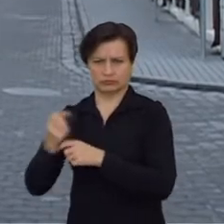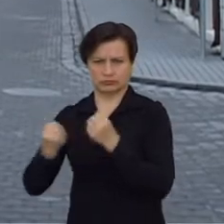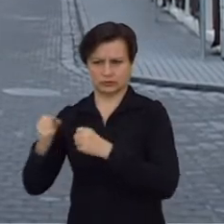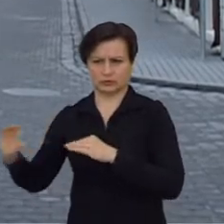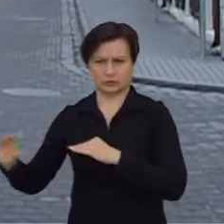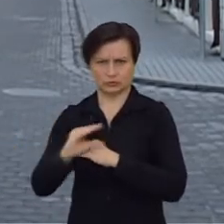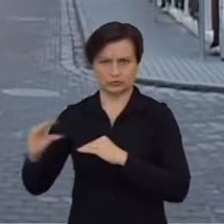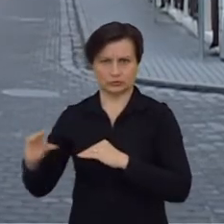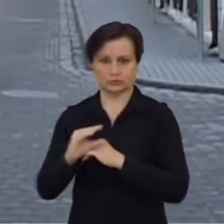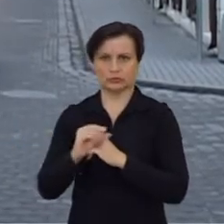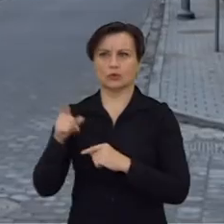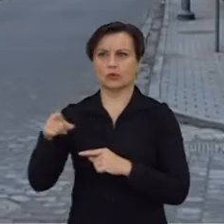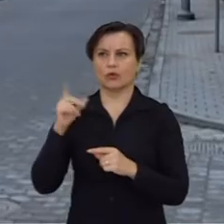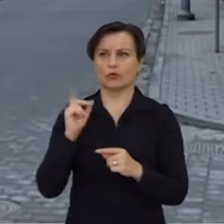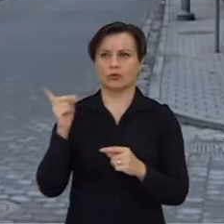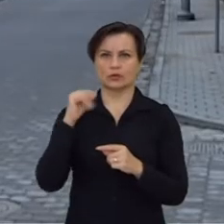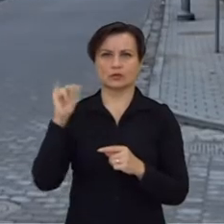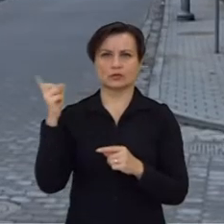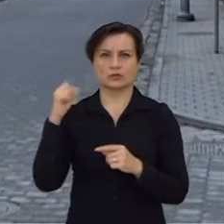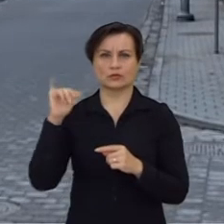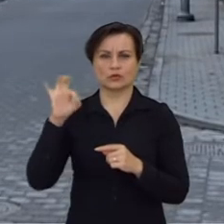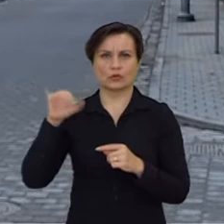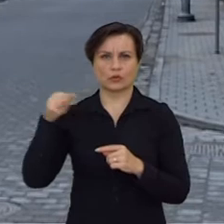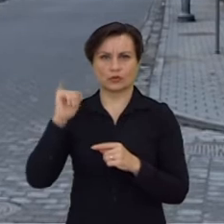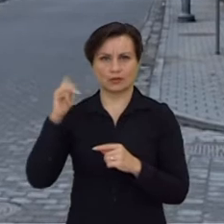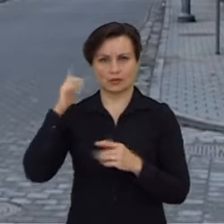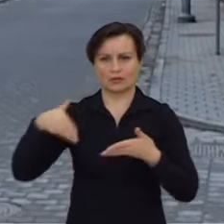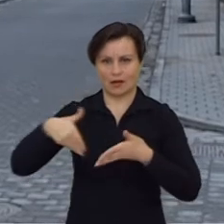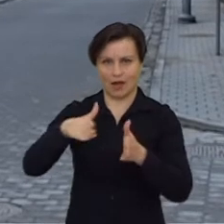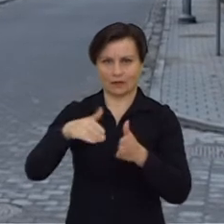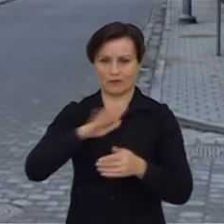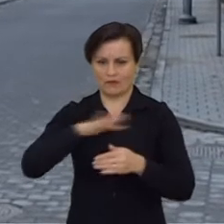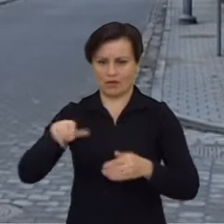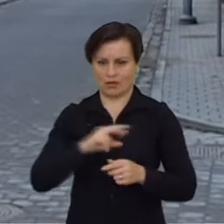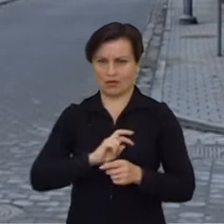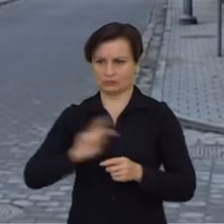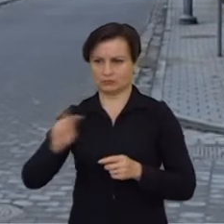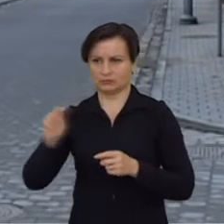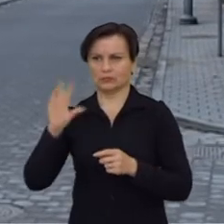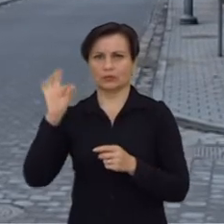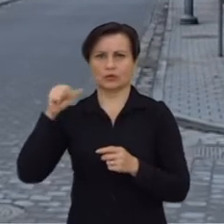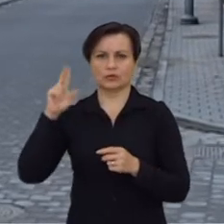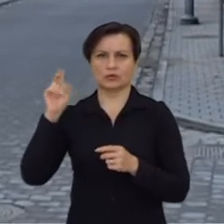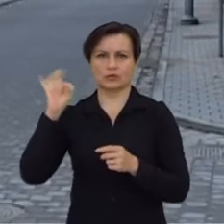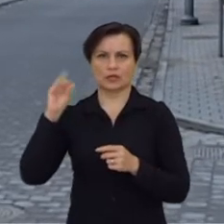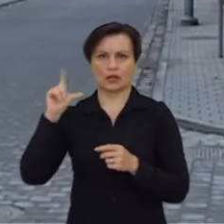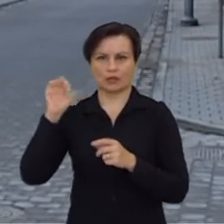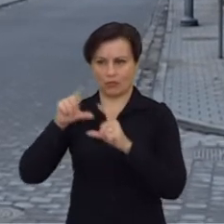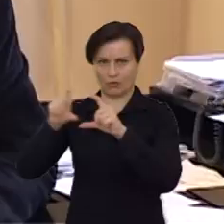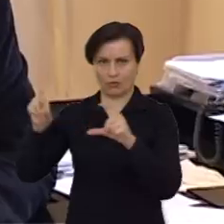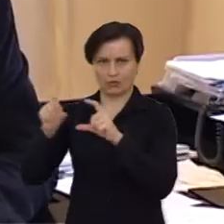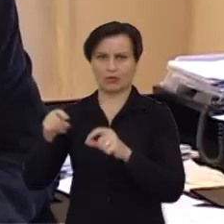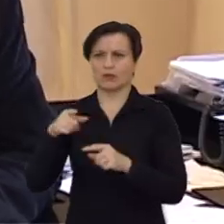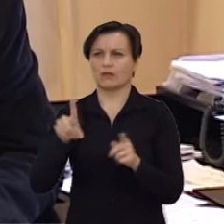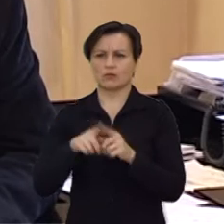didžiosios gatvės pėstieji eidami, patingai vaikai eidami į paukštelio mokyklą, kaip gaunasi, kad nesaugiai turi pereiti senoji gatvė,